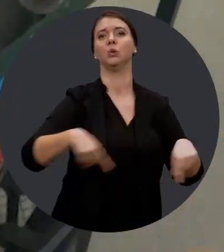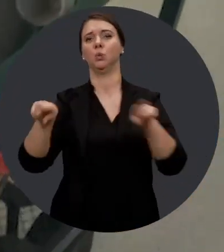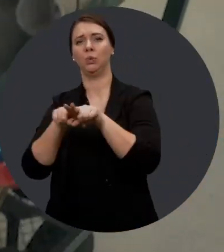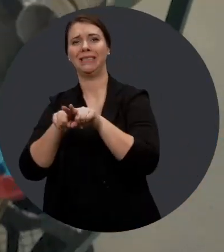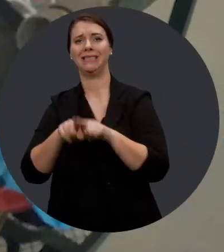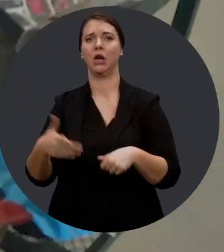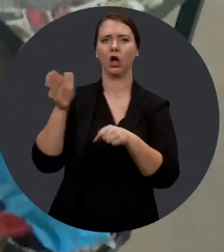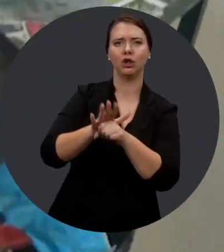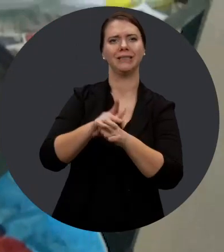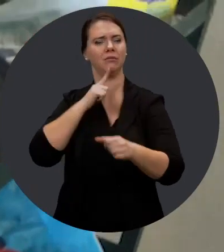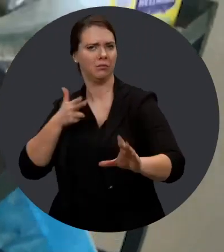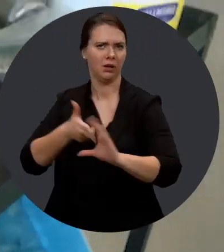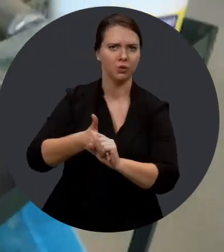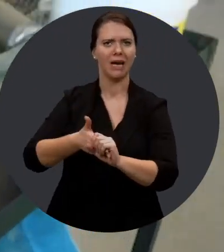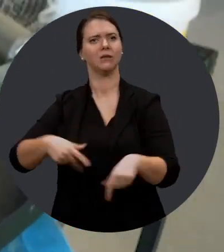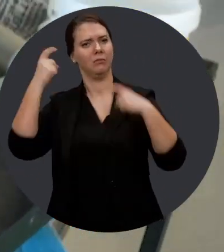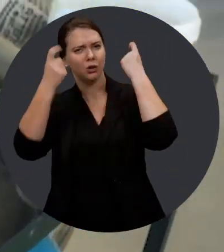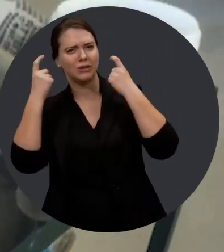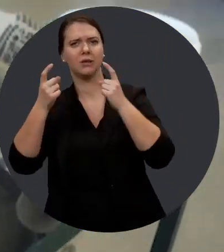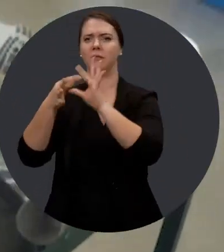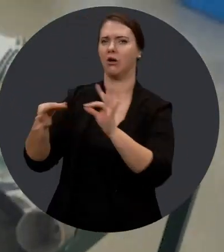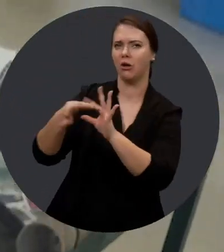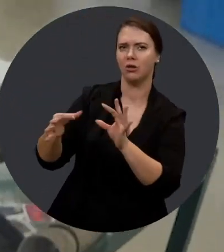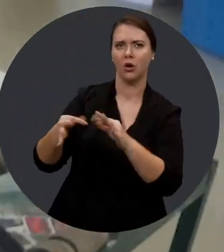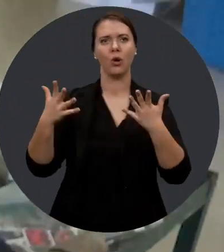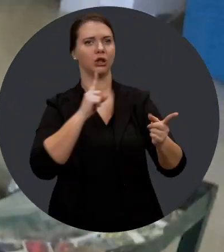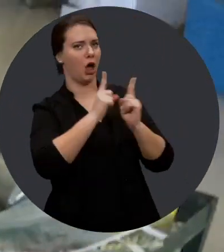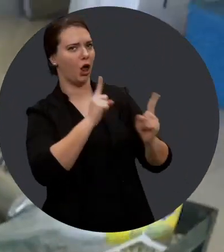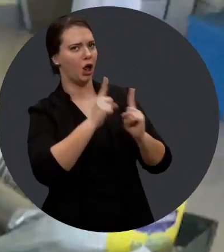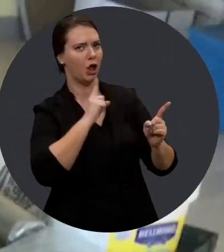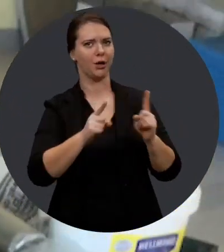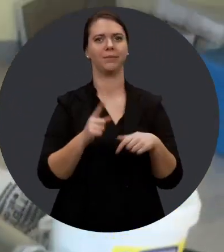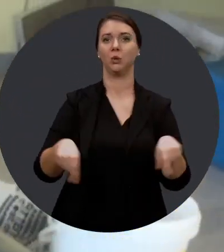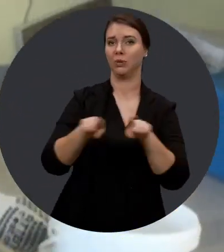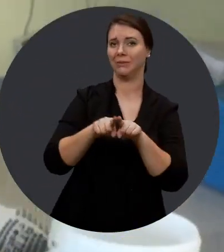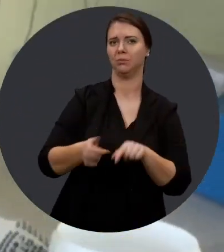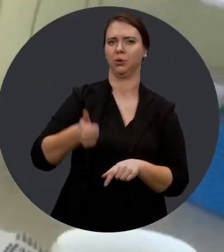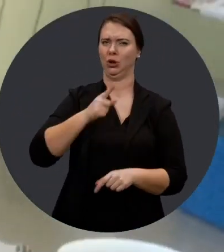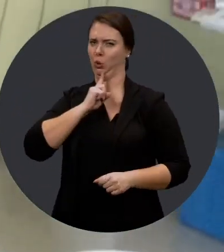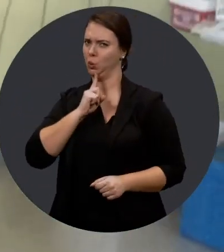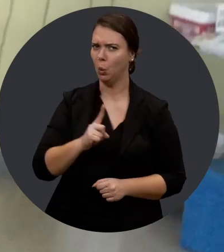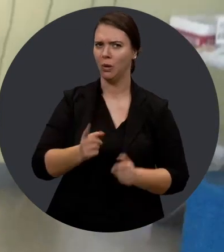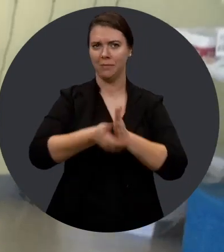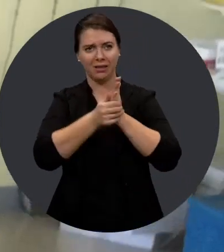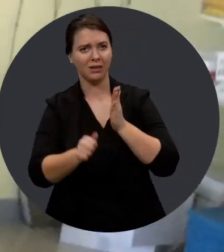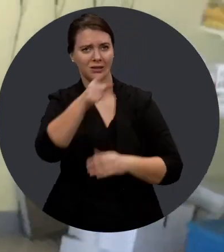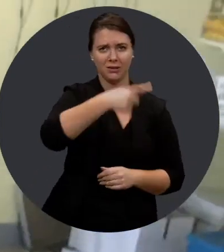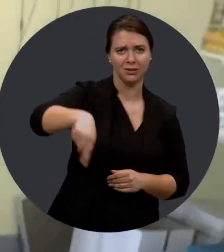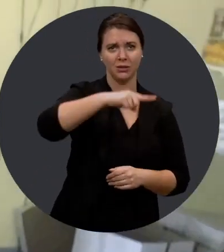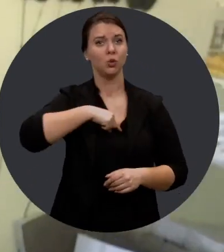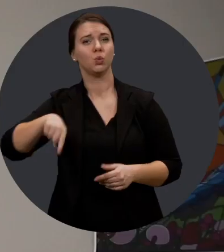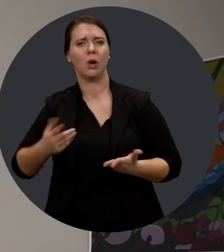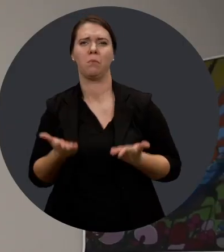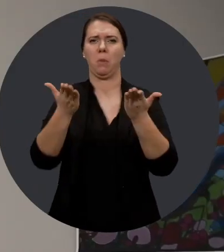Elle est là pour nous informer en tant qu'élus, en tant qu'employés municipaux aussi. Elle est là aussi pour engager une réflexion. On sort du